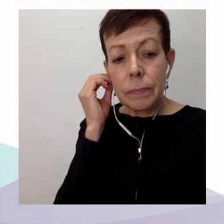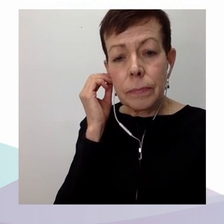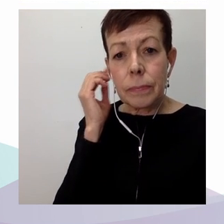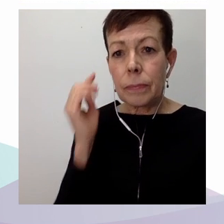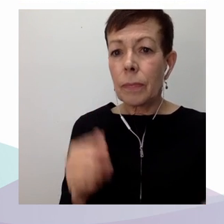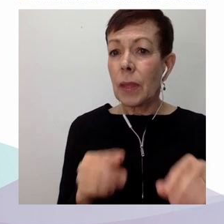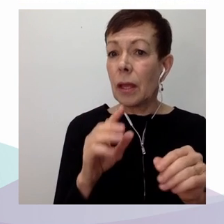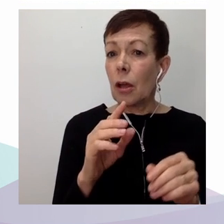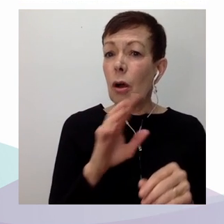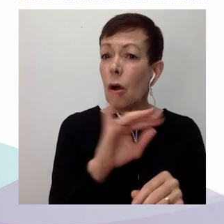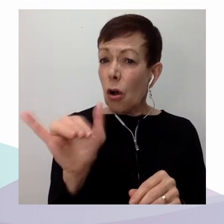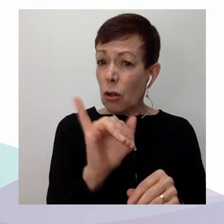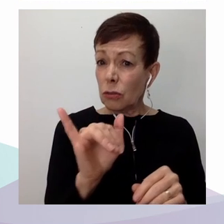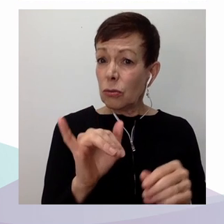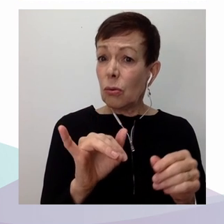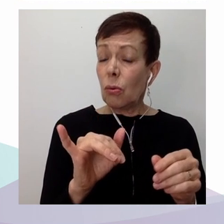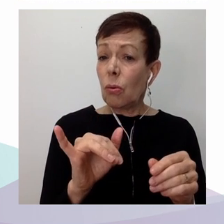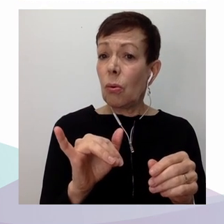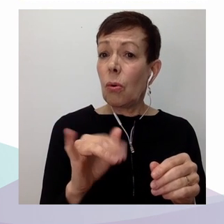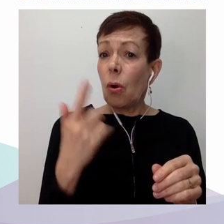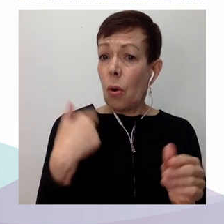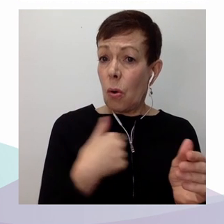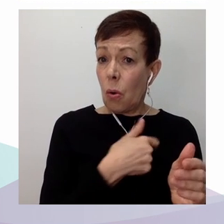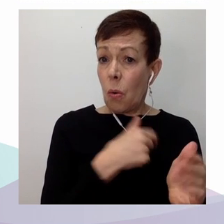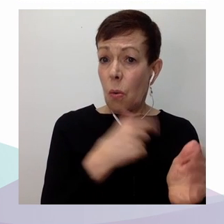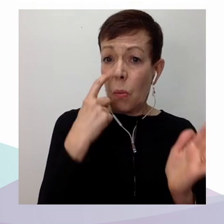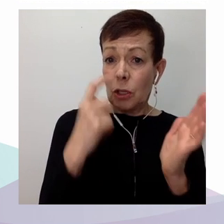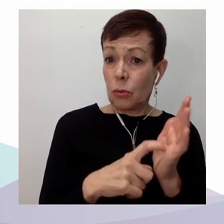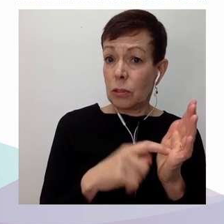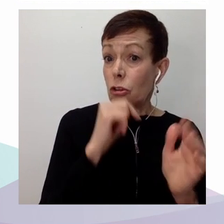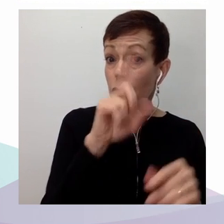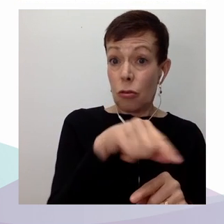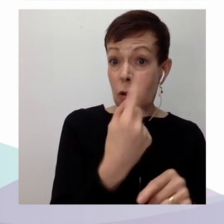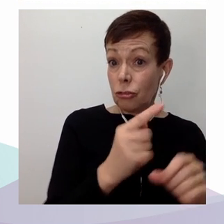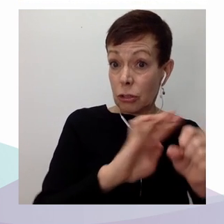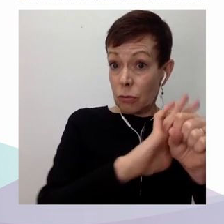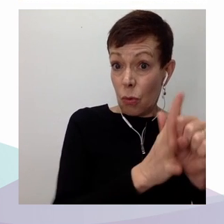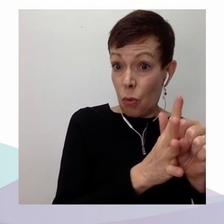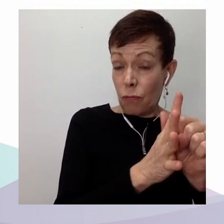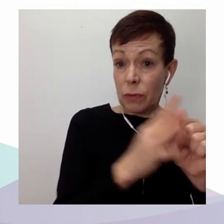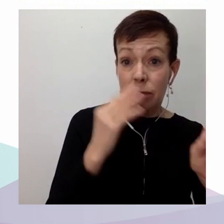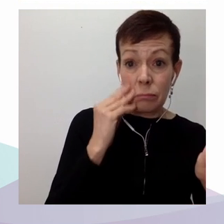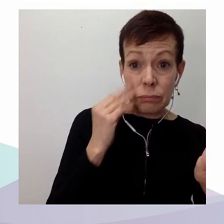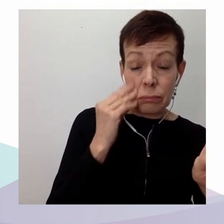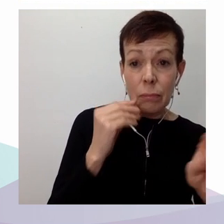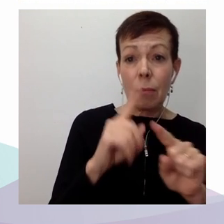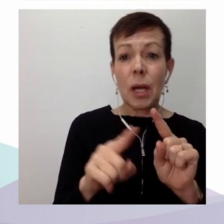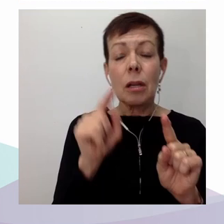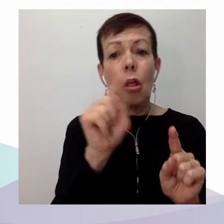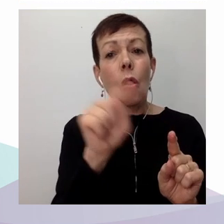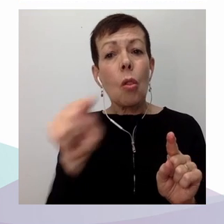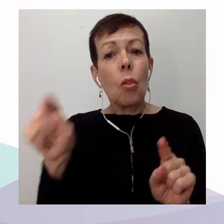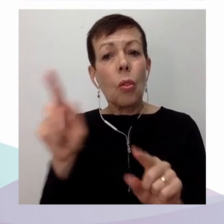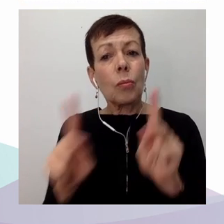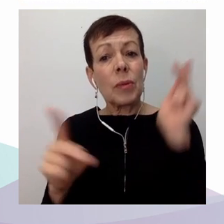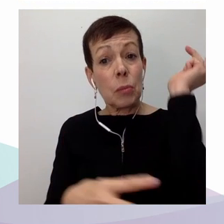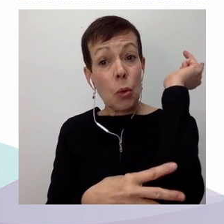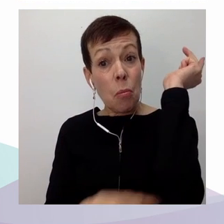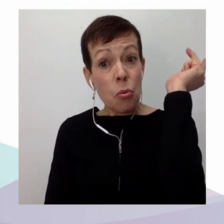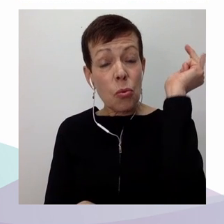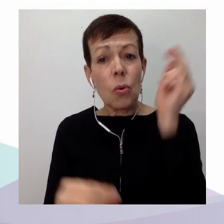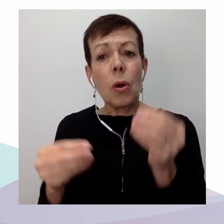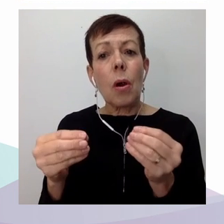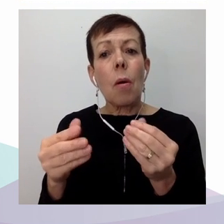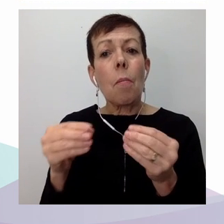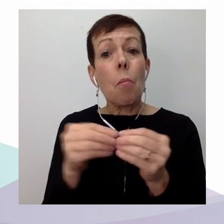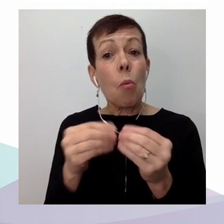les exclus étaient plus vulnérables à la COVID-19, pensons par exemple aux personnes itinérantes